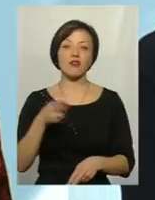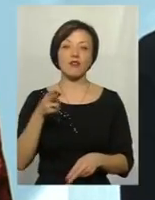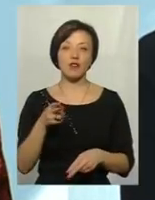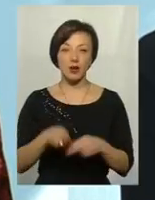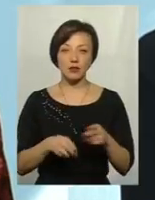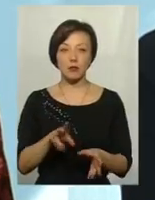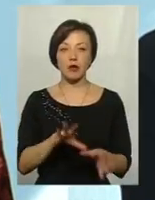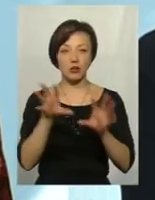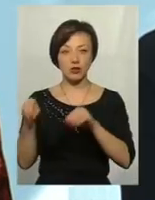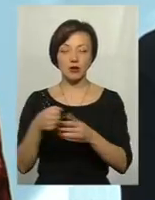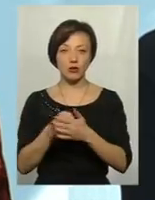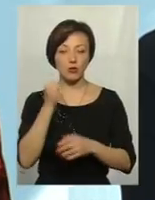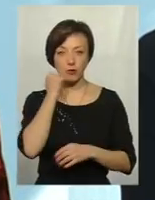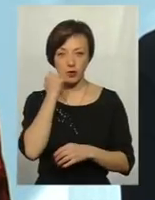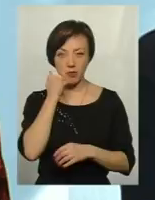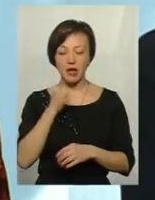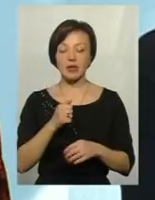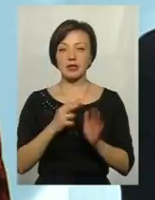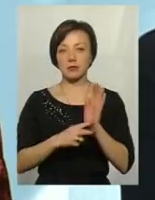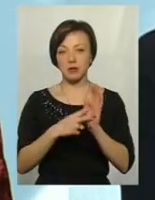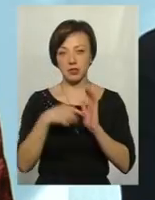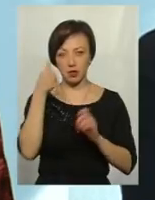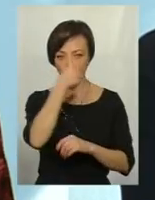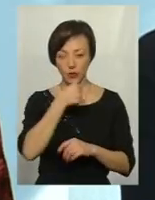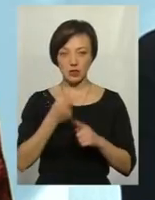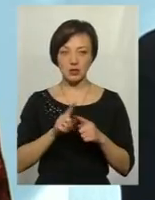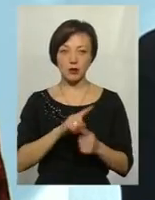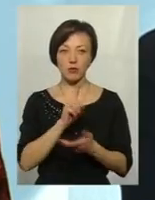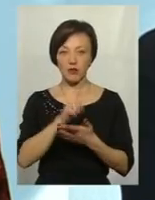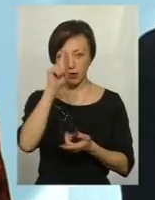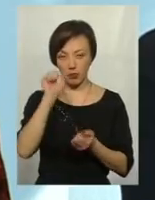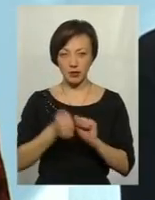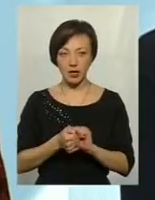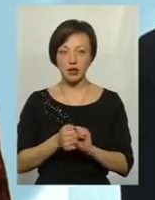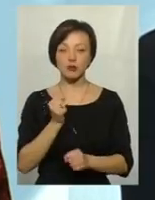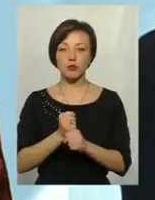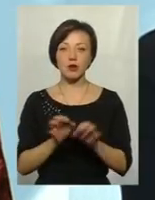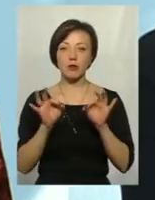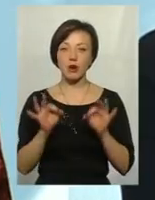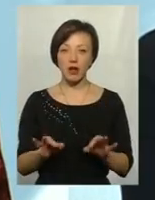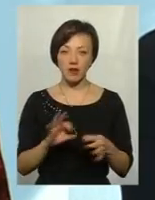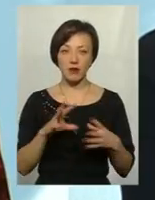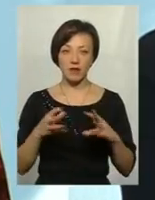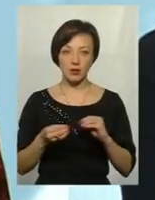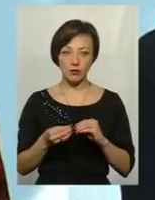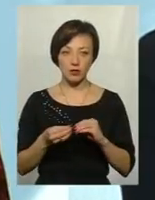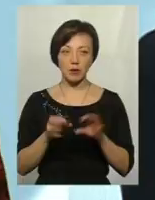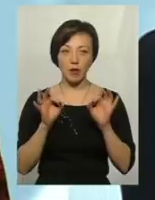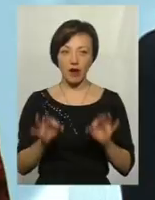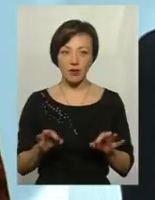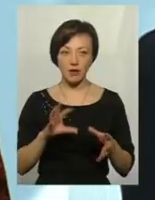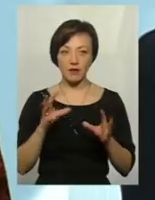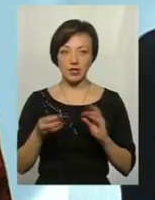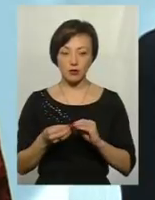перейшла до Кремля на більш як 70 років. Це ми повинні пам'ятати і зробити правильні висновки. Правильні